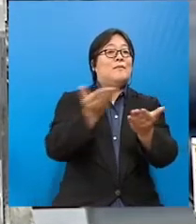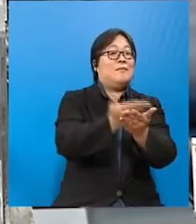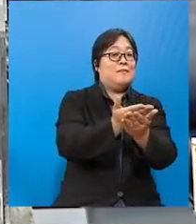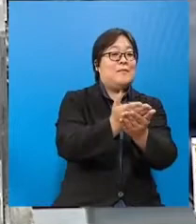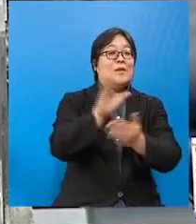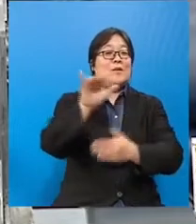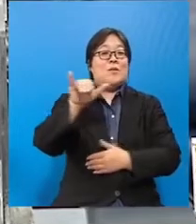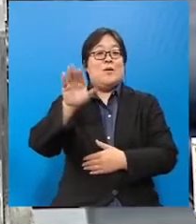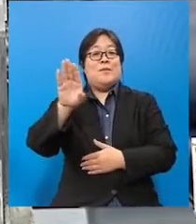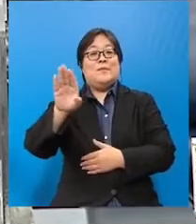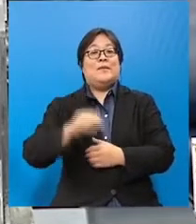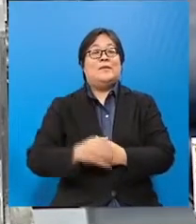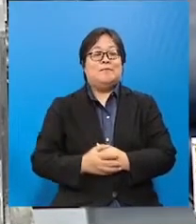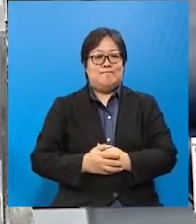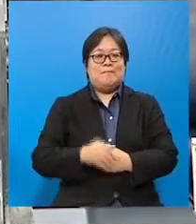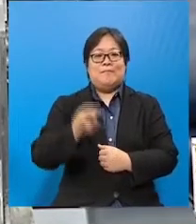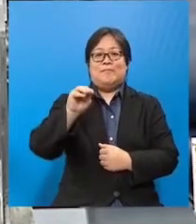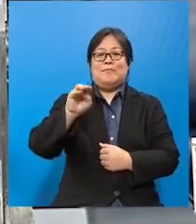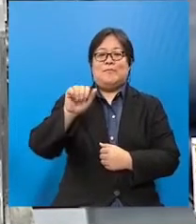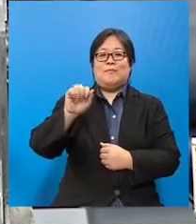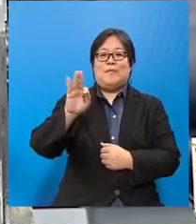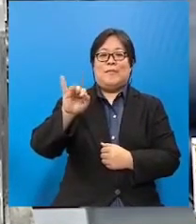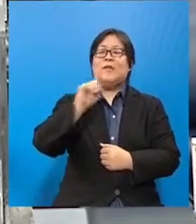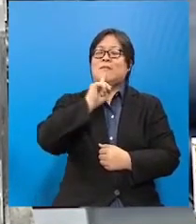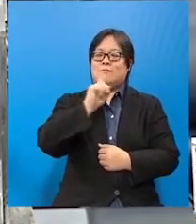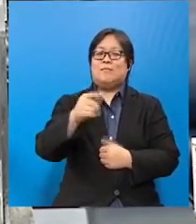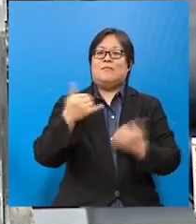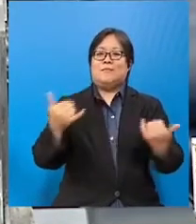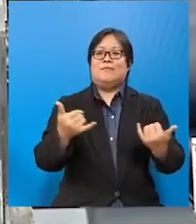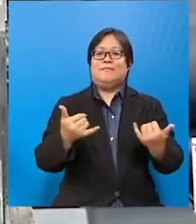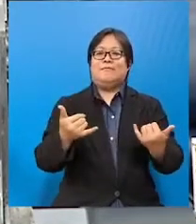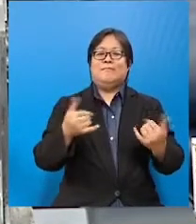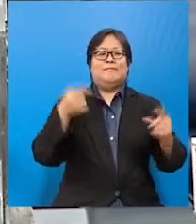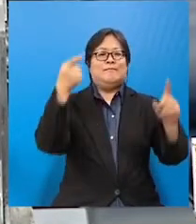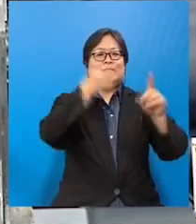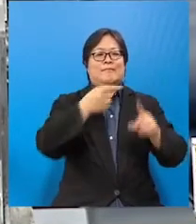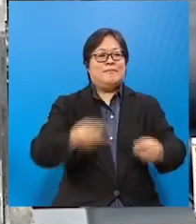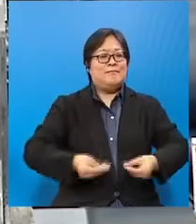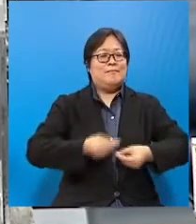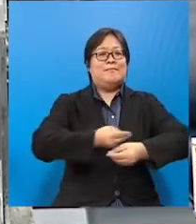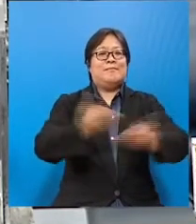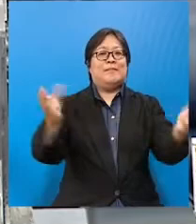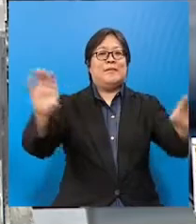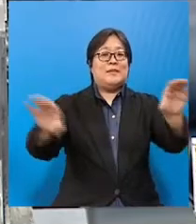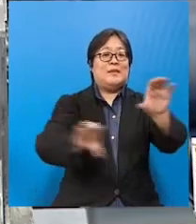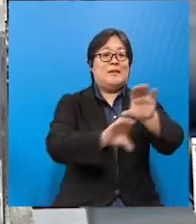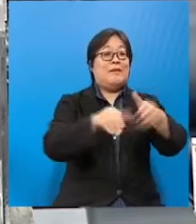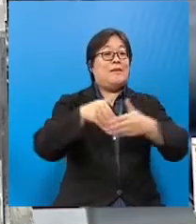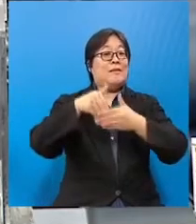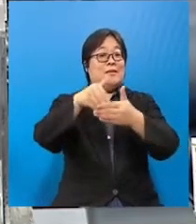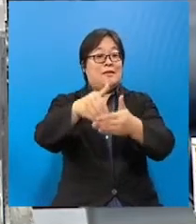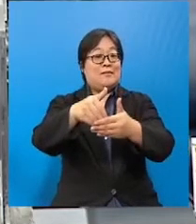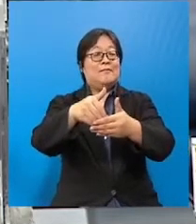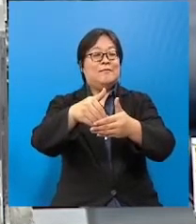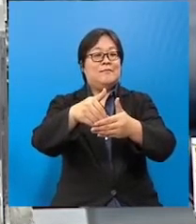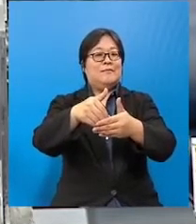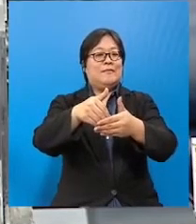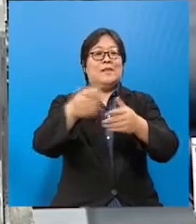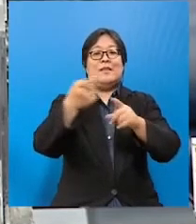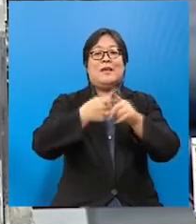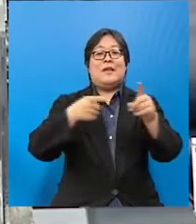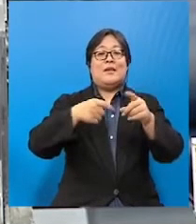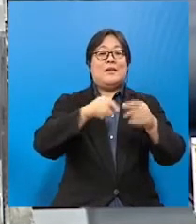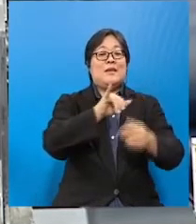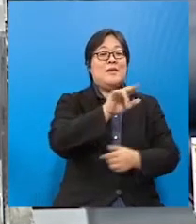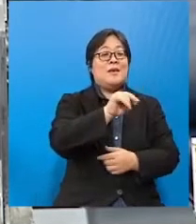berhormat MAFI sememangnya sedang mengahlikan orientasi pemberian subsidi dan insentif daripada input